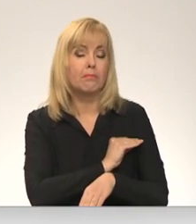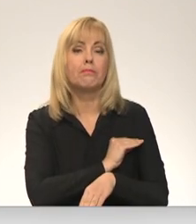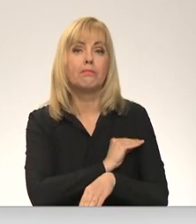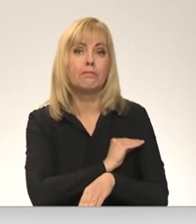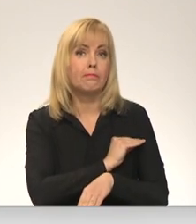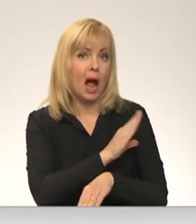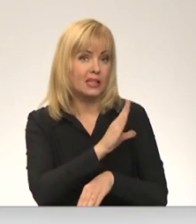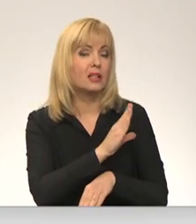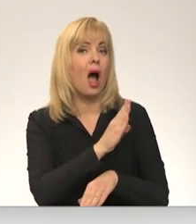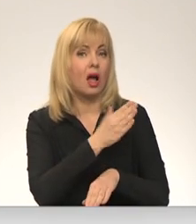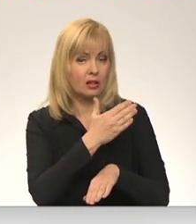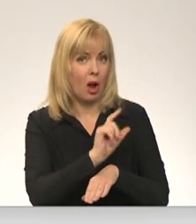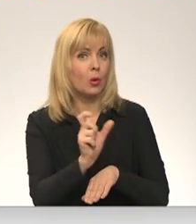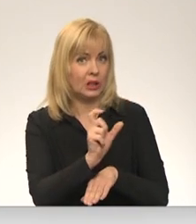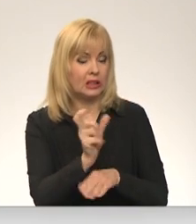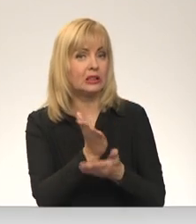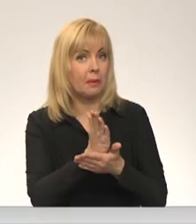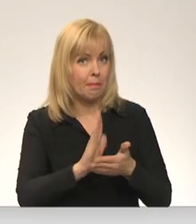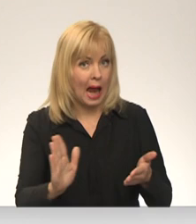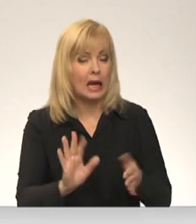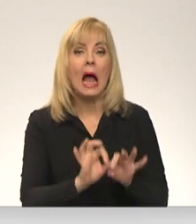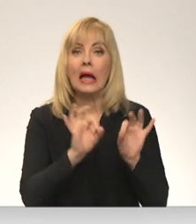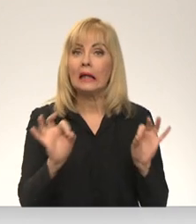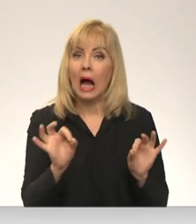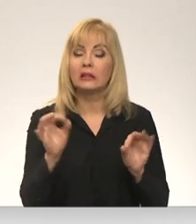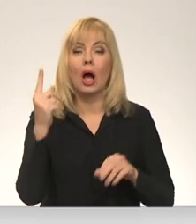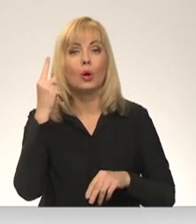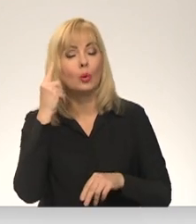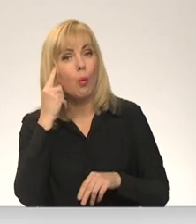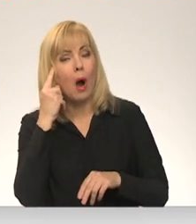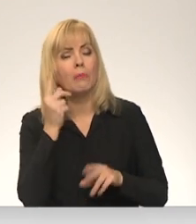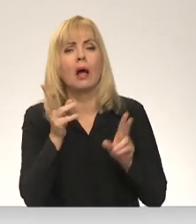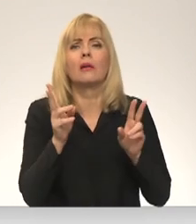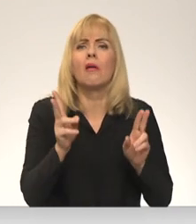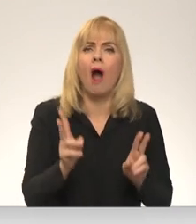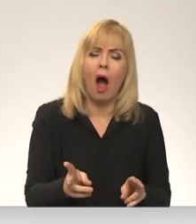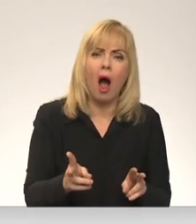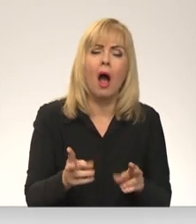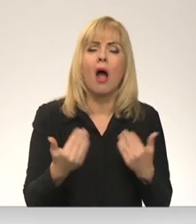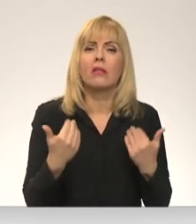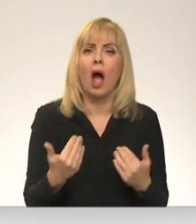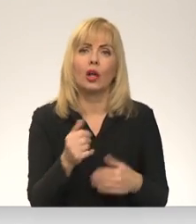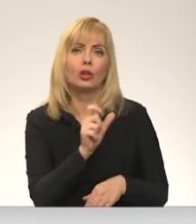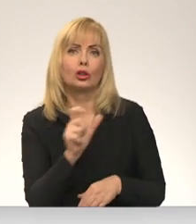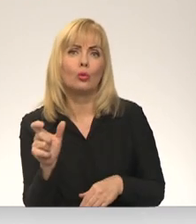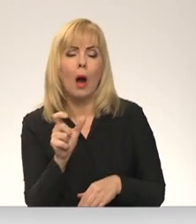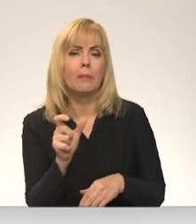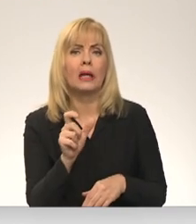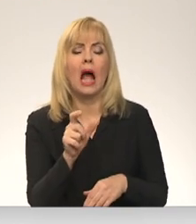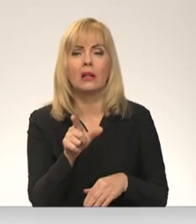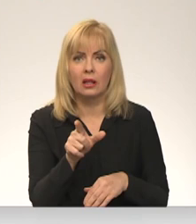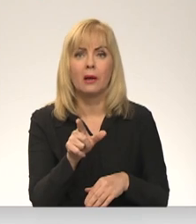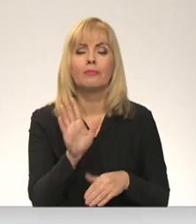jau šobrīd. Mūsu ieskatā būtu jāsākt domāt, kā jau šobrīd iekārtot